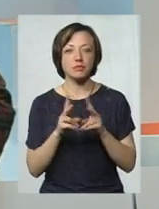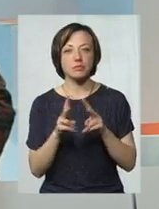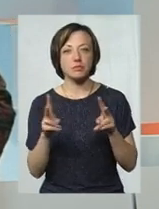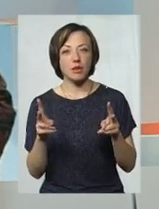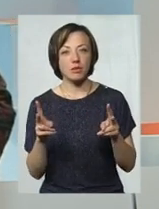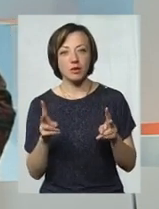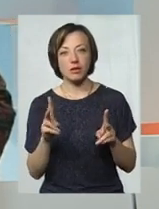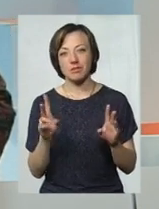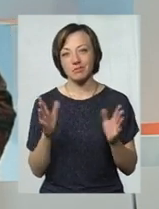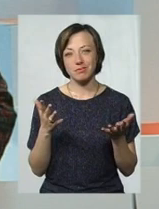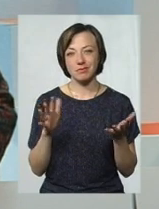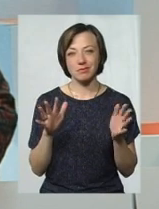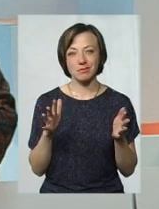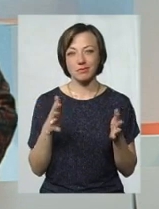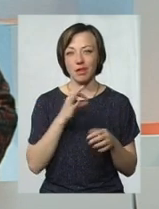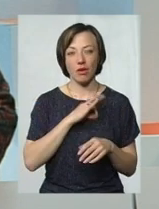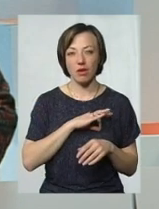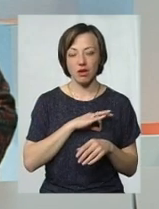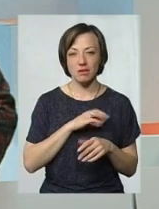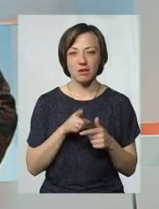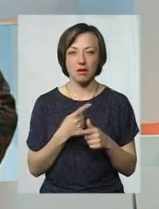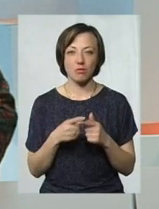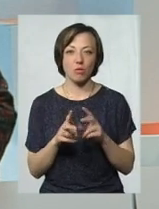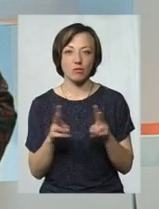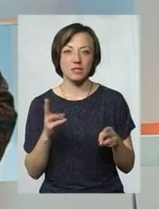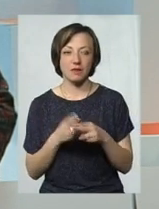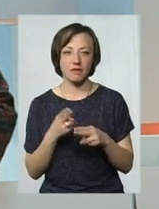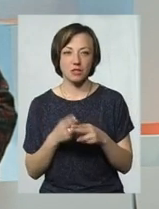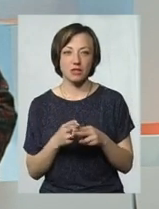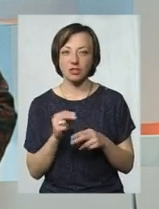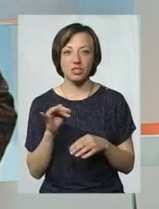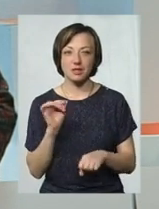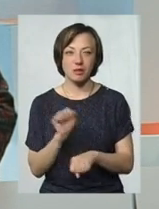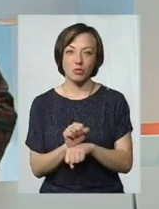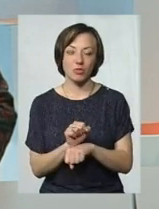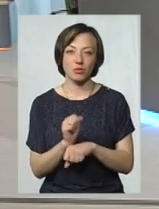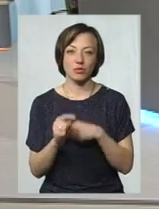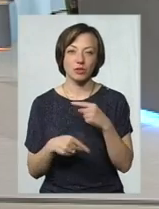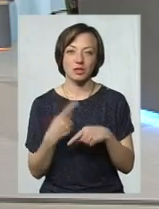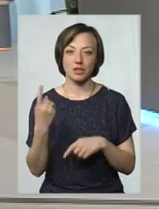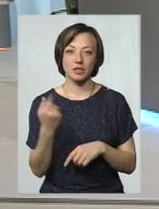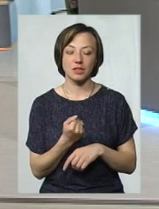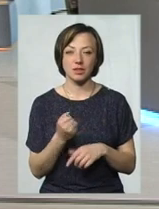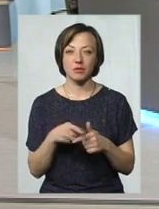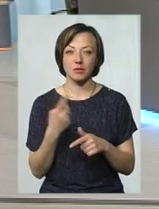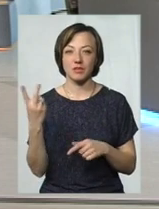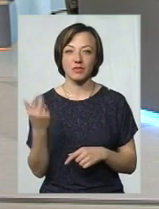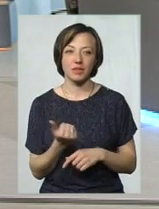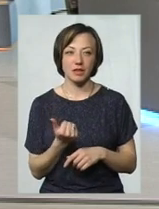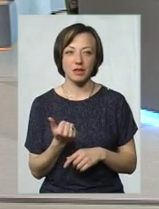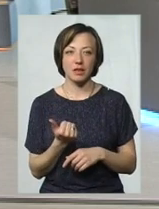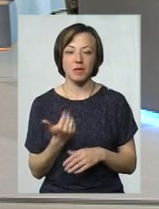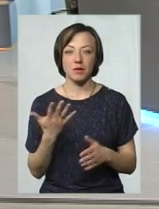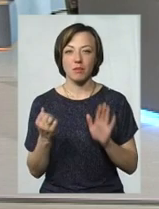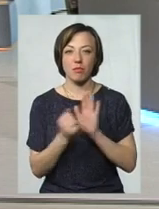не дуже так корисна, або буде комусь заважати, чи не заблокують її через недільку, або через дві, якщо там буде якийсь